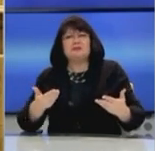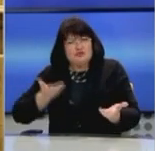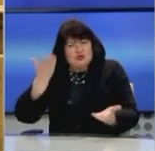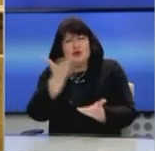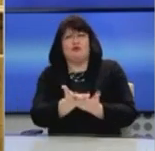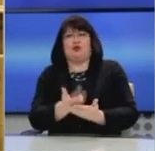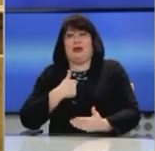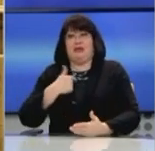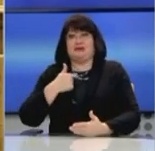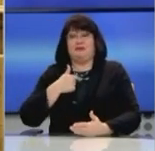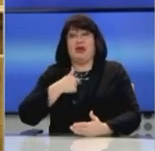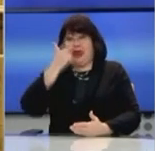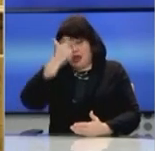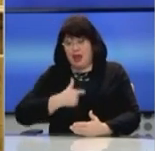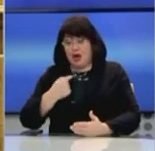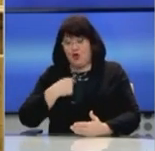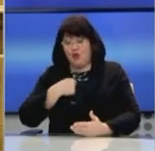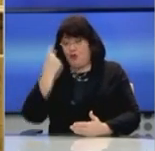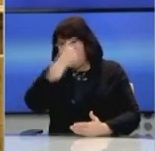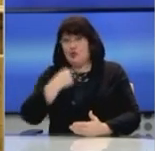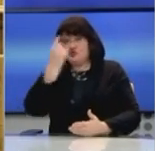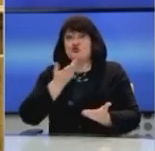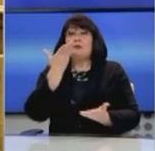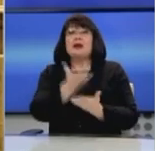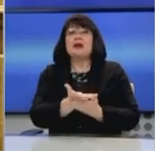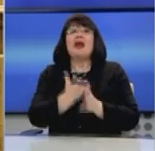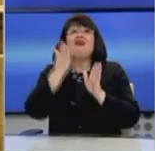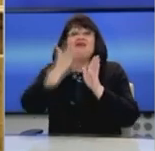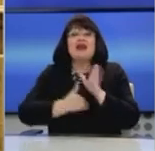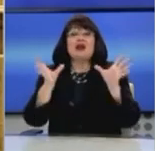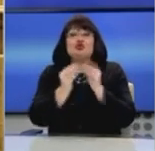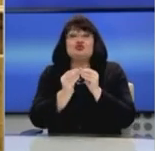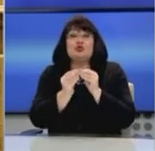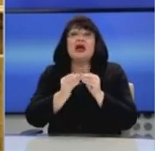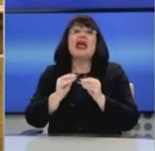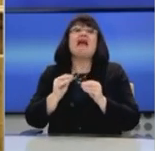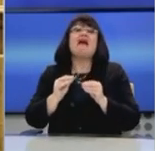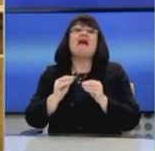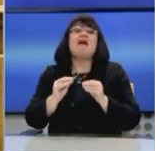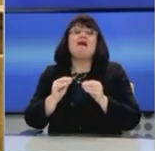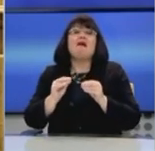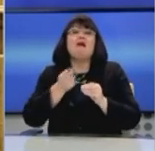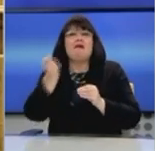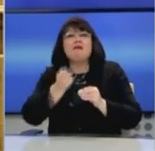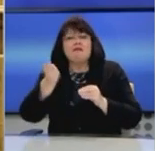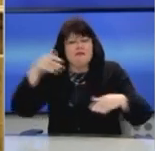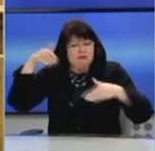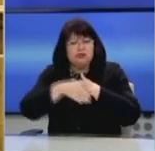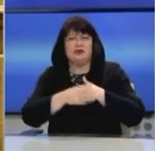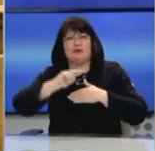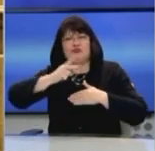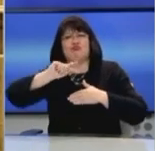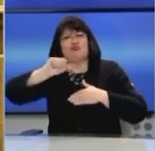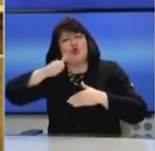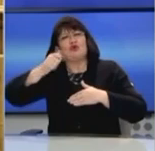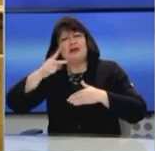Εμείς σας κάνουμε την πρόταση. Εγώ σας την κάνω την πρόταση προσωπικά. Ανοίξτε το φάγγελο της χρεοκοπίας και όλων των μνημονίων. Και του πρώτου και του δεύτερου και του τρίτου και